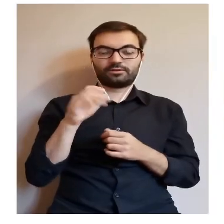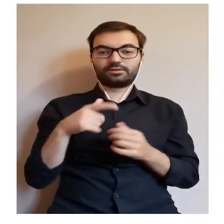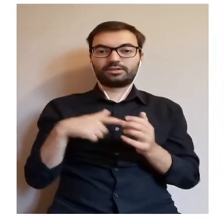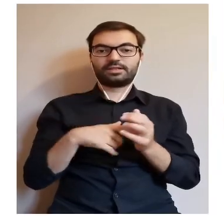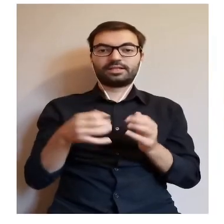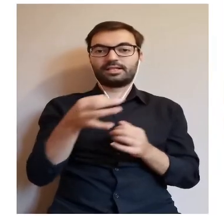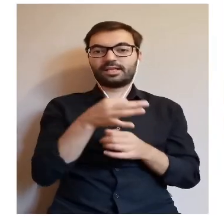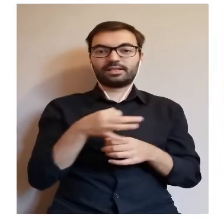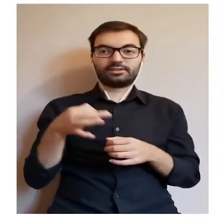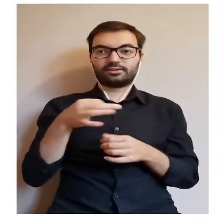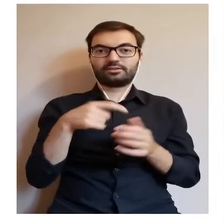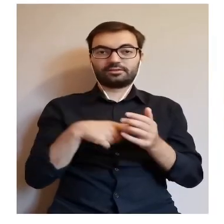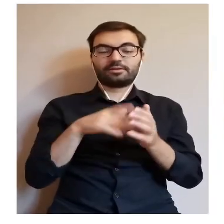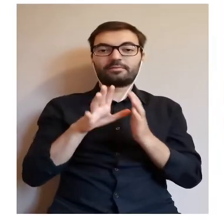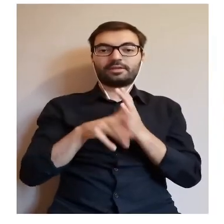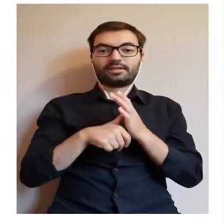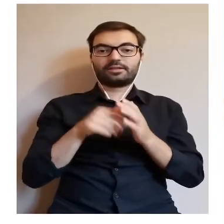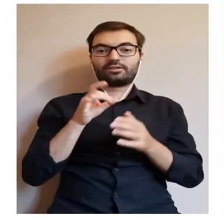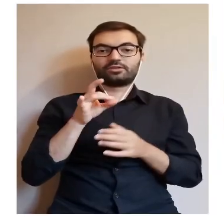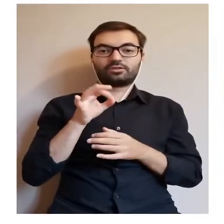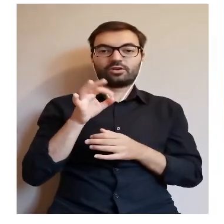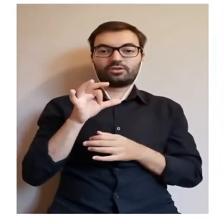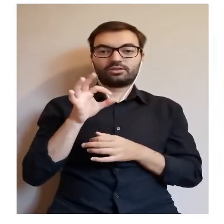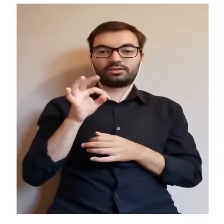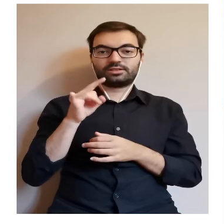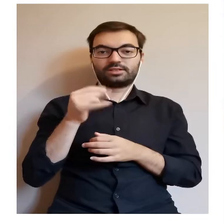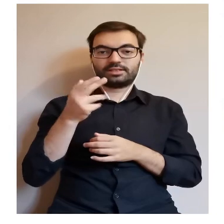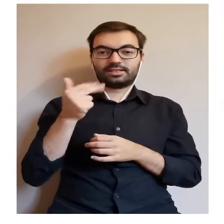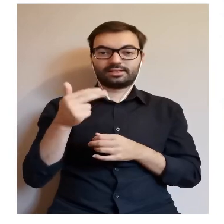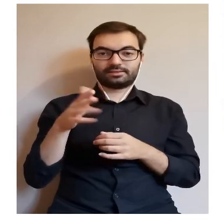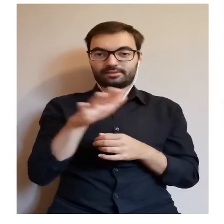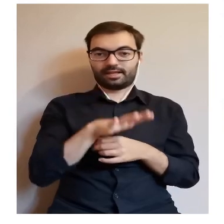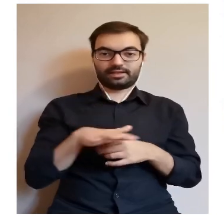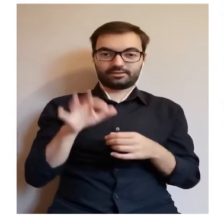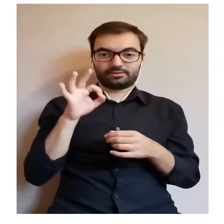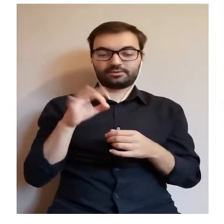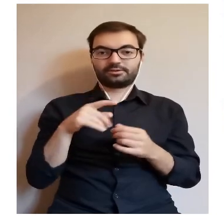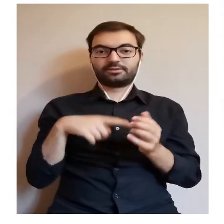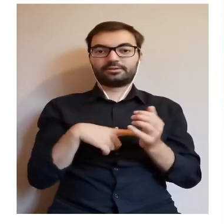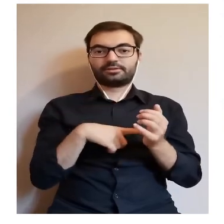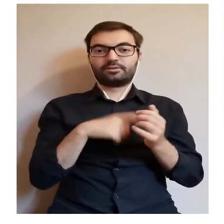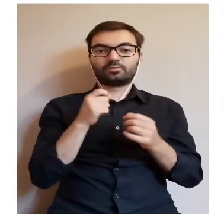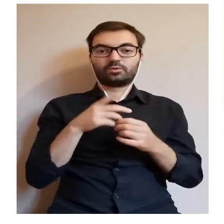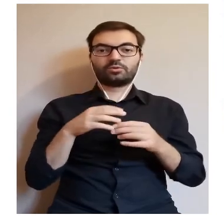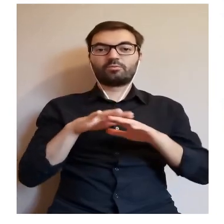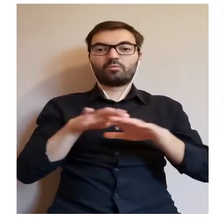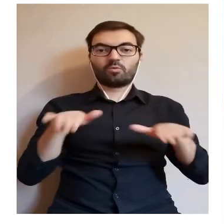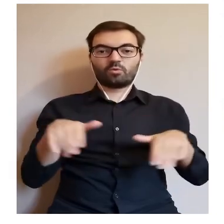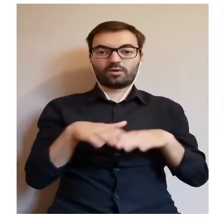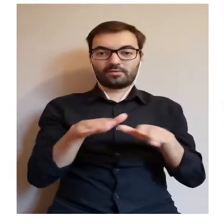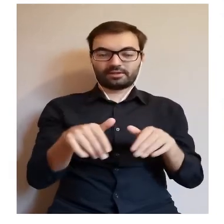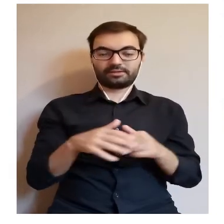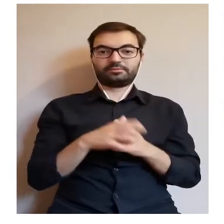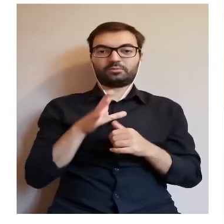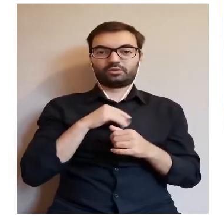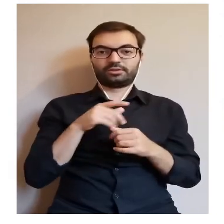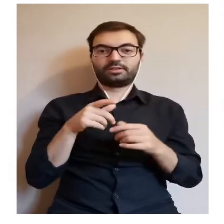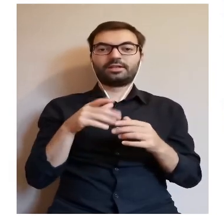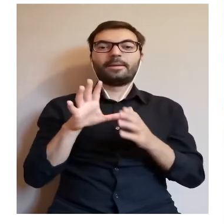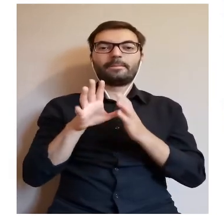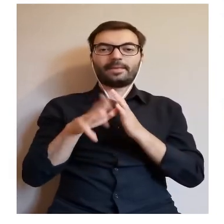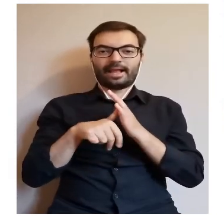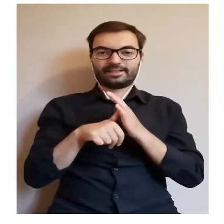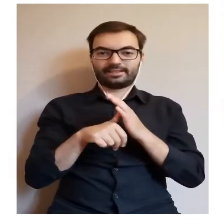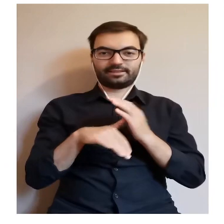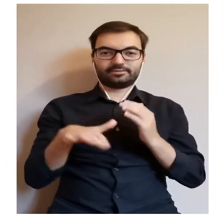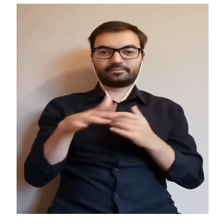takie jezioro na terenie samego miasta Gostynina, które ma kąpielisko. Nad nim znajduje się